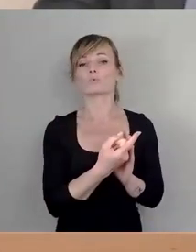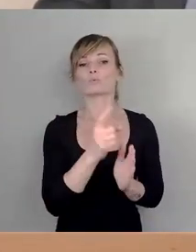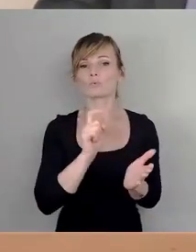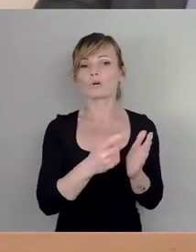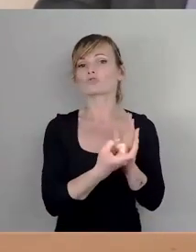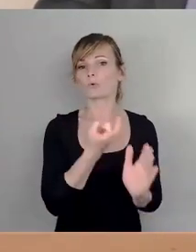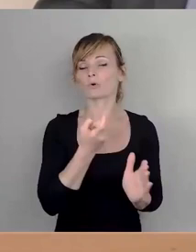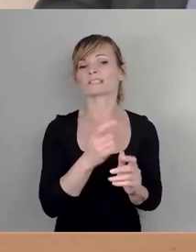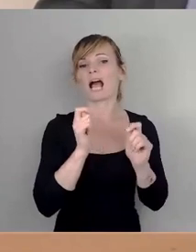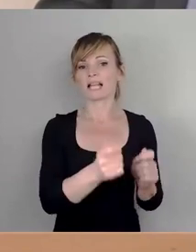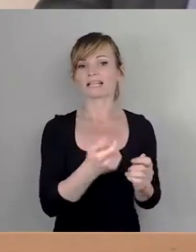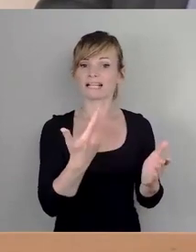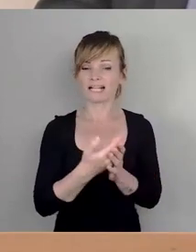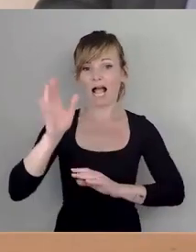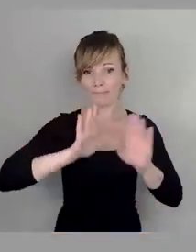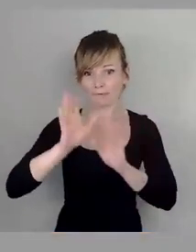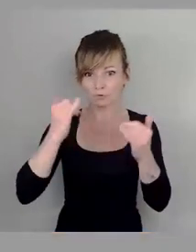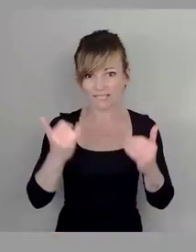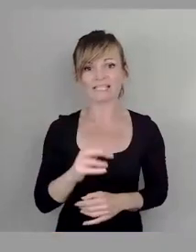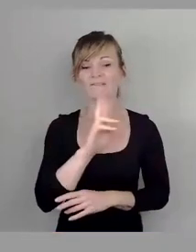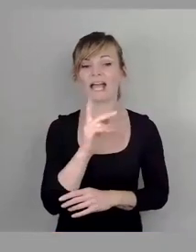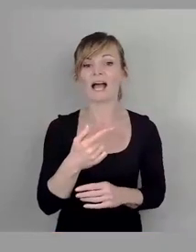Wer damit einverstanden ist, den bitte ich um das Stimmzeichen.